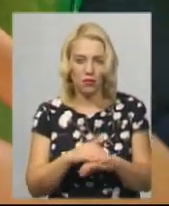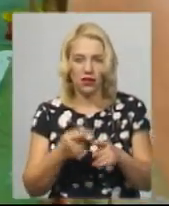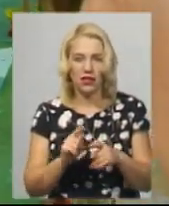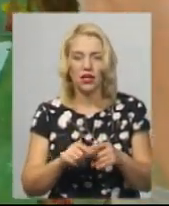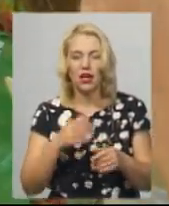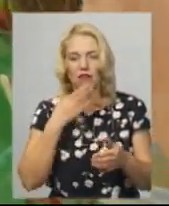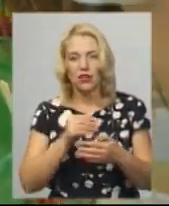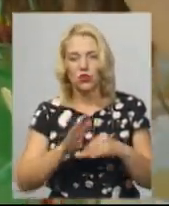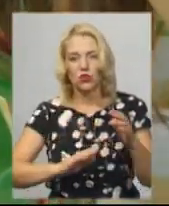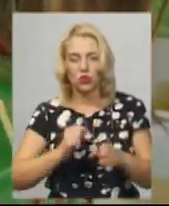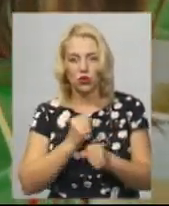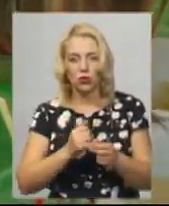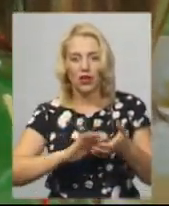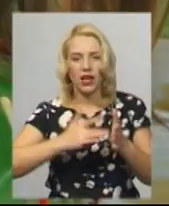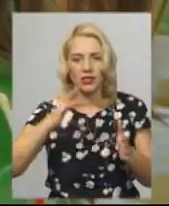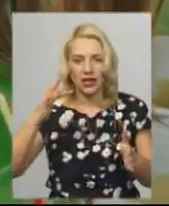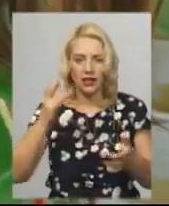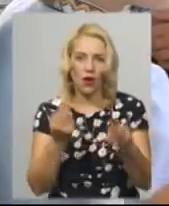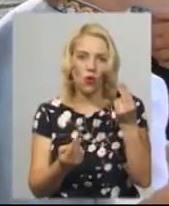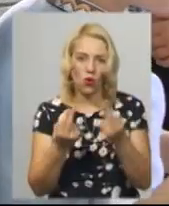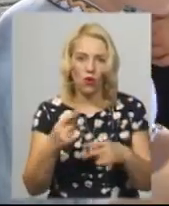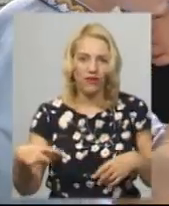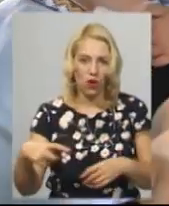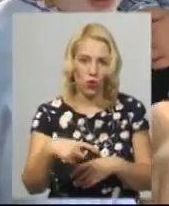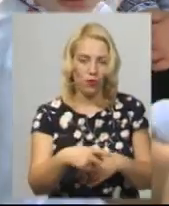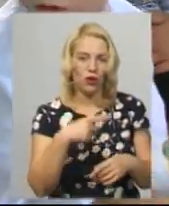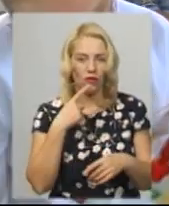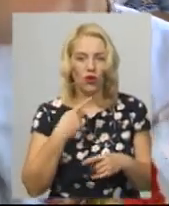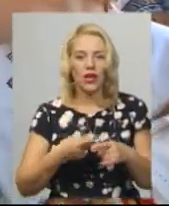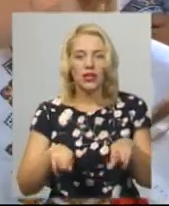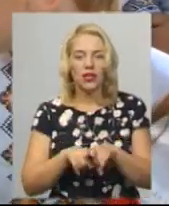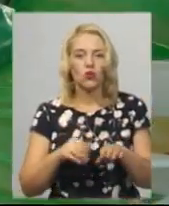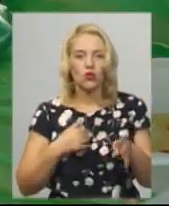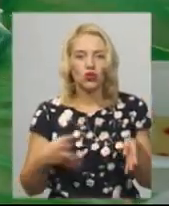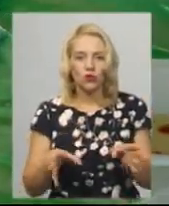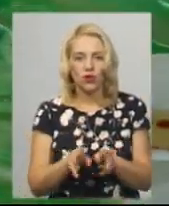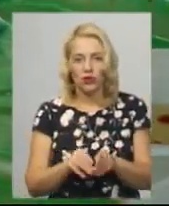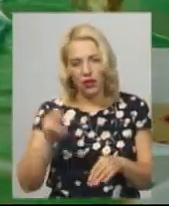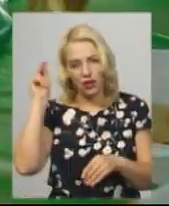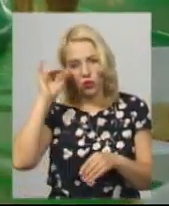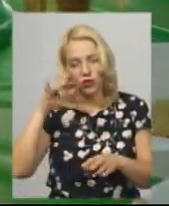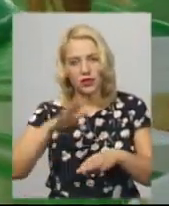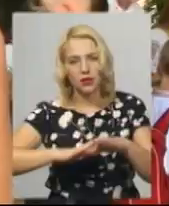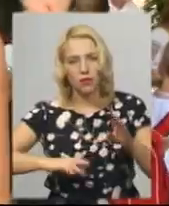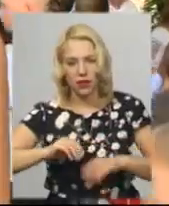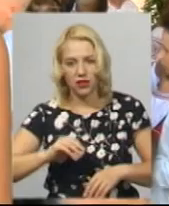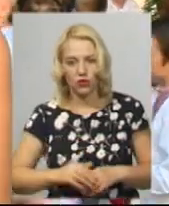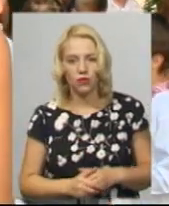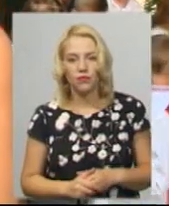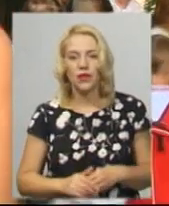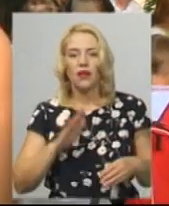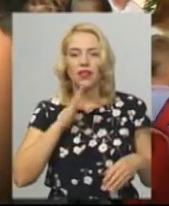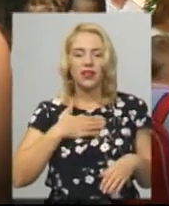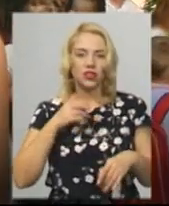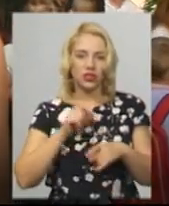кольорових істинних робаків, розповідає вчителька Дарія Матвійцова. Додає, так хочуть поєднати теорію із практичним її втіленням. Наша